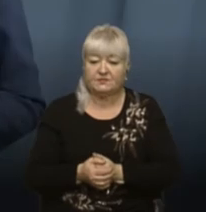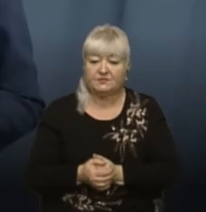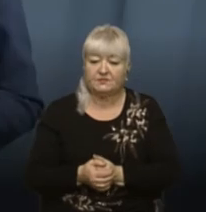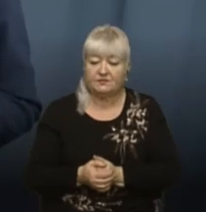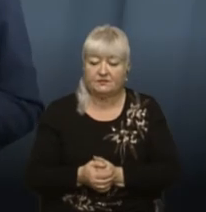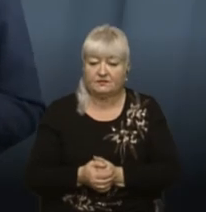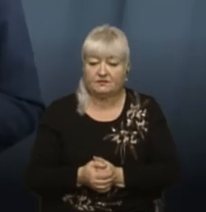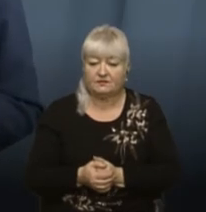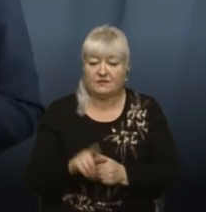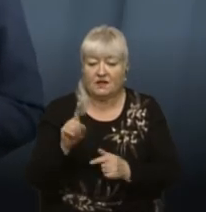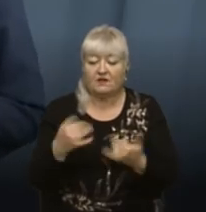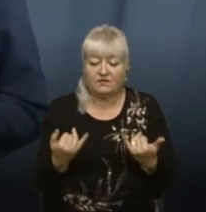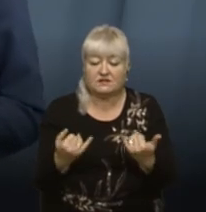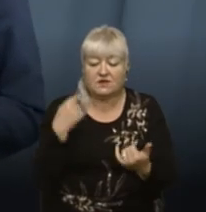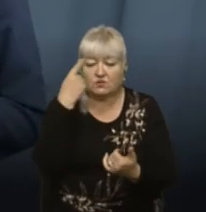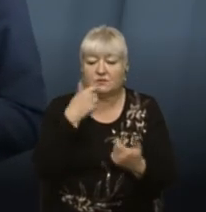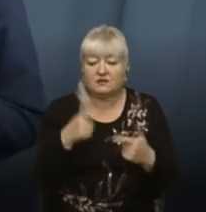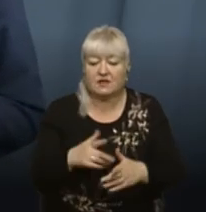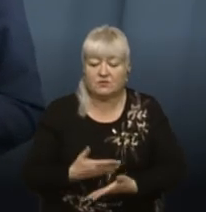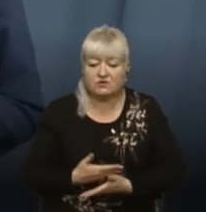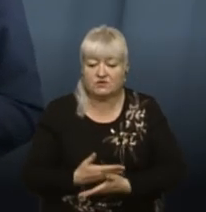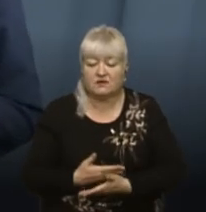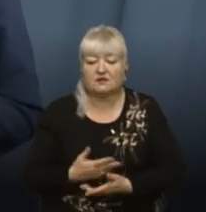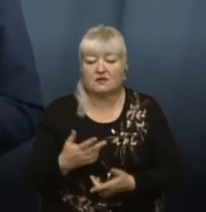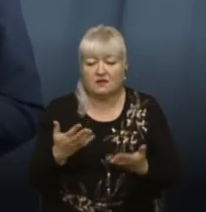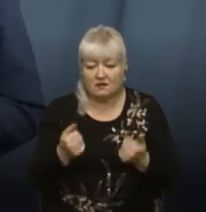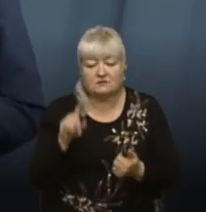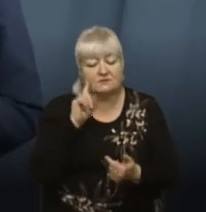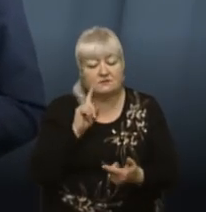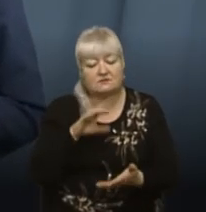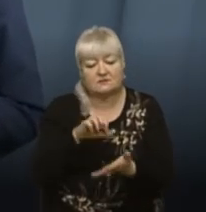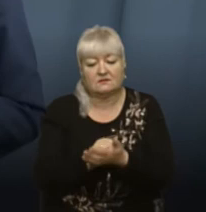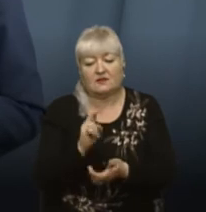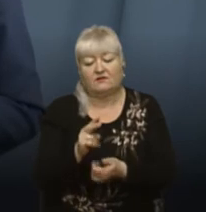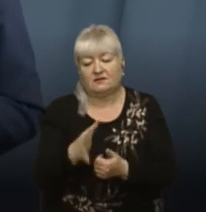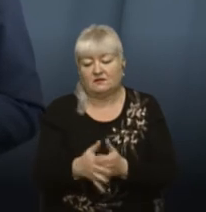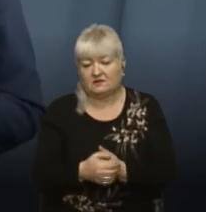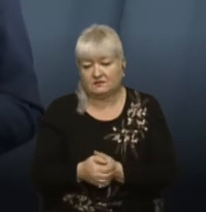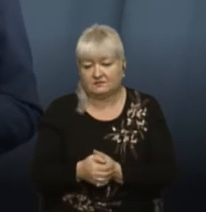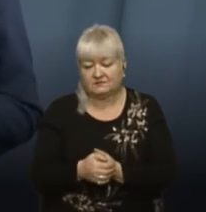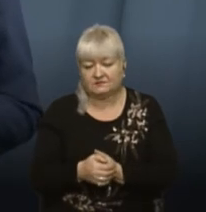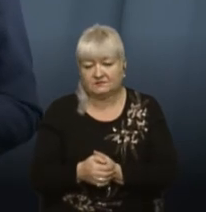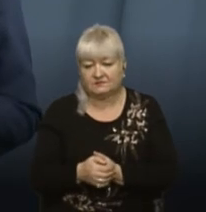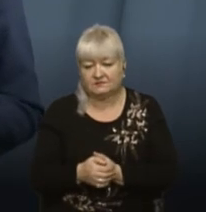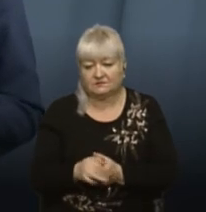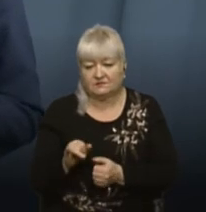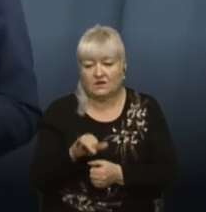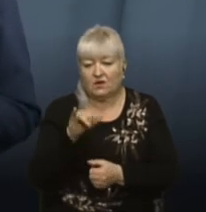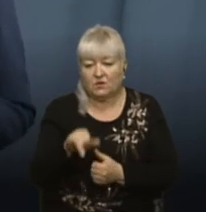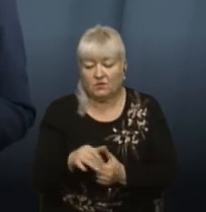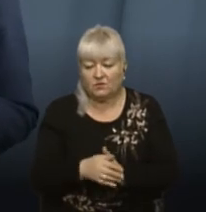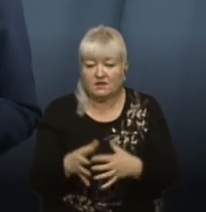Ви особисто зараз де проживаєте? На орендованій квартирі? проживаю, так, на орендованій квартирі. І у вас